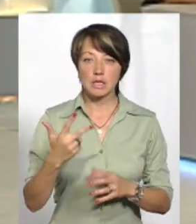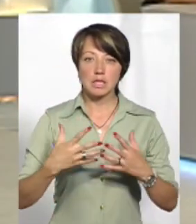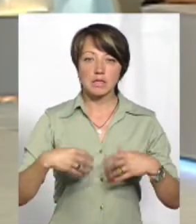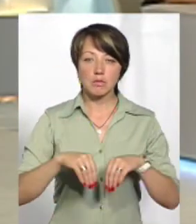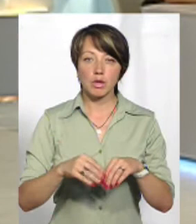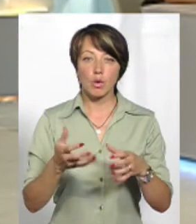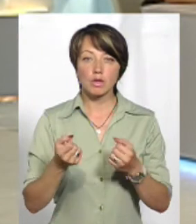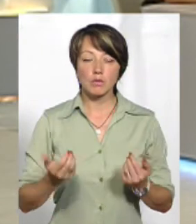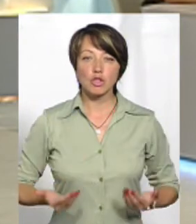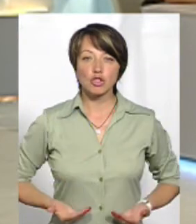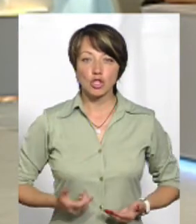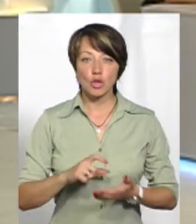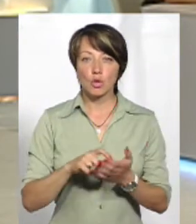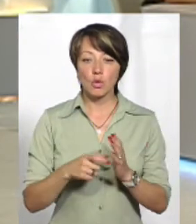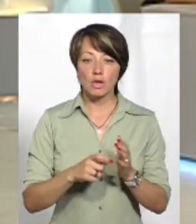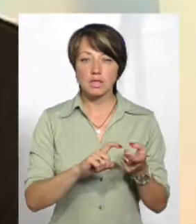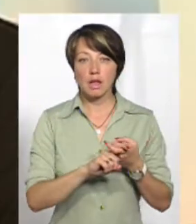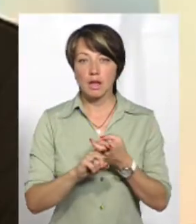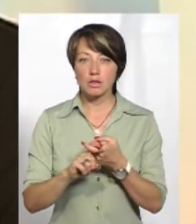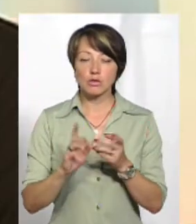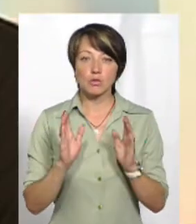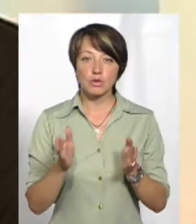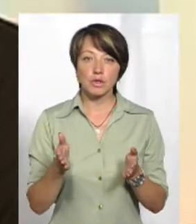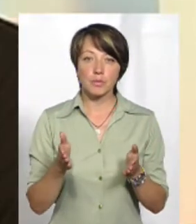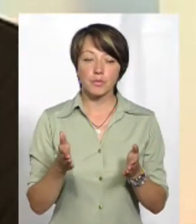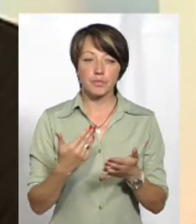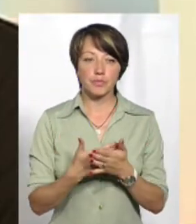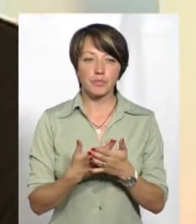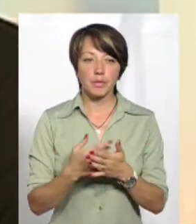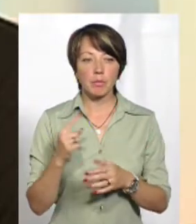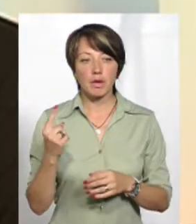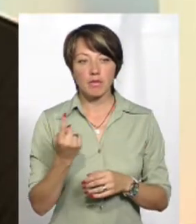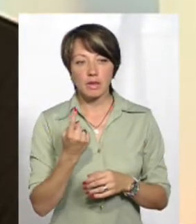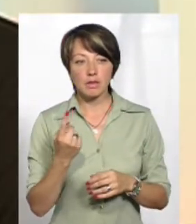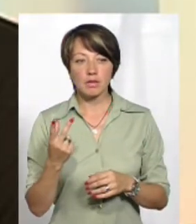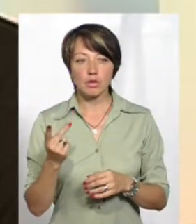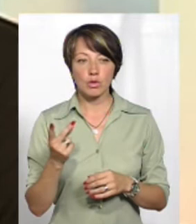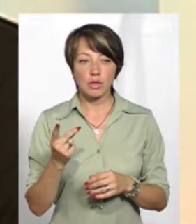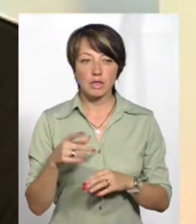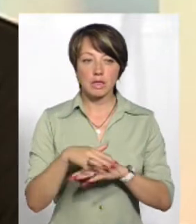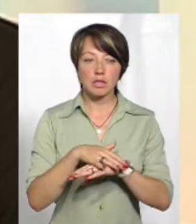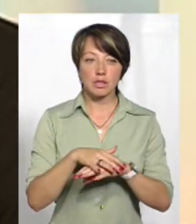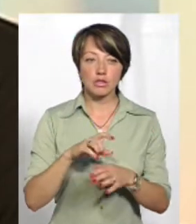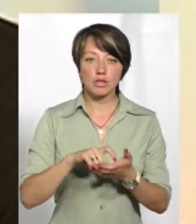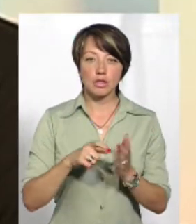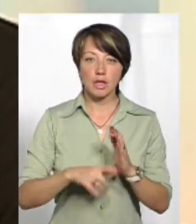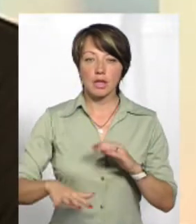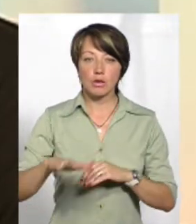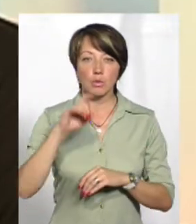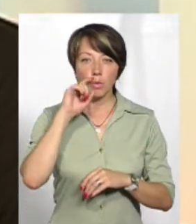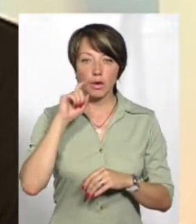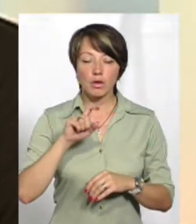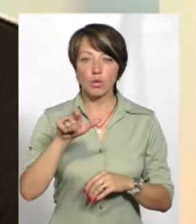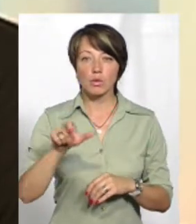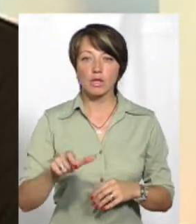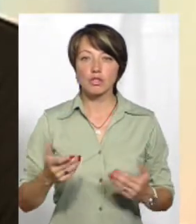отримали житло. Це залежно від того, може бути первинний ринок, вторинний ринок. На території України,